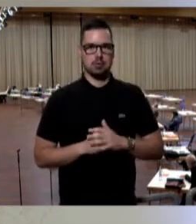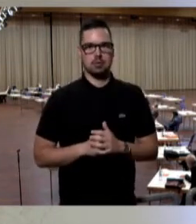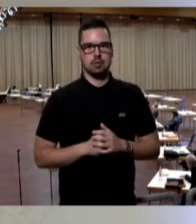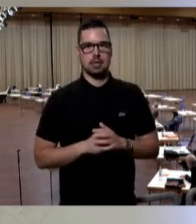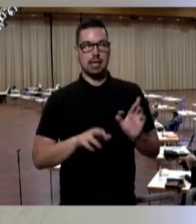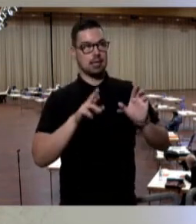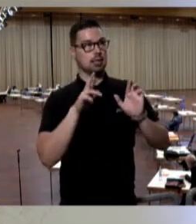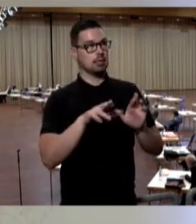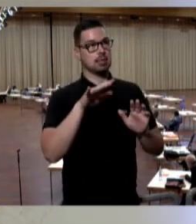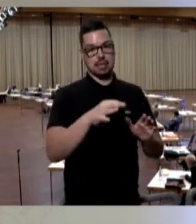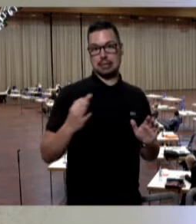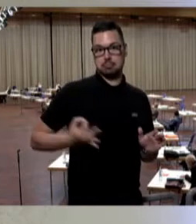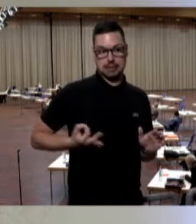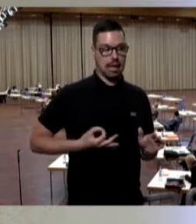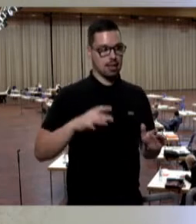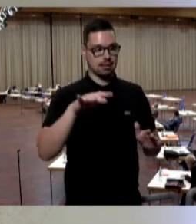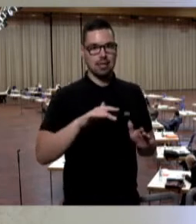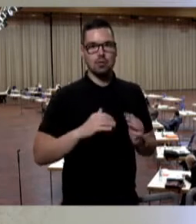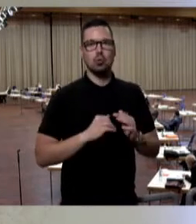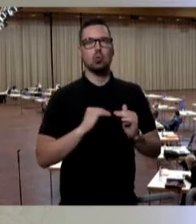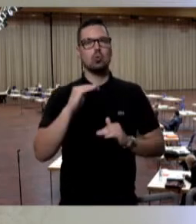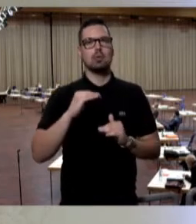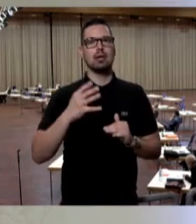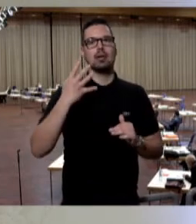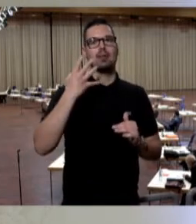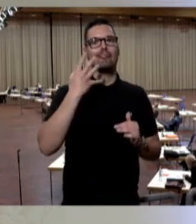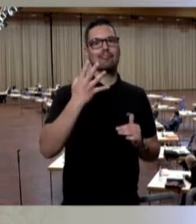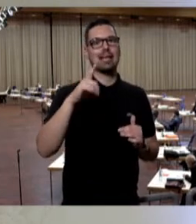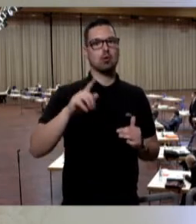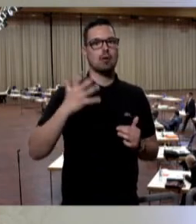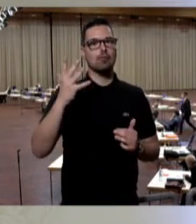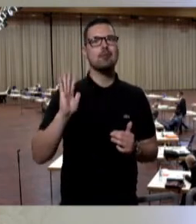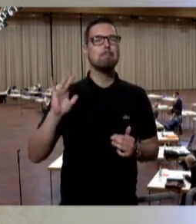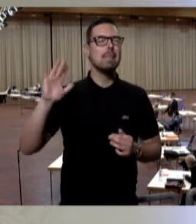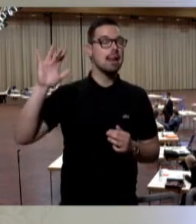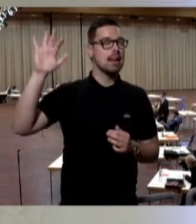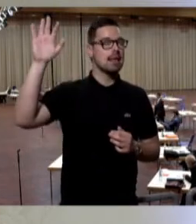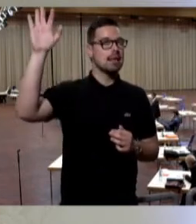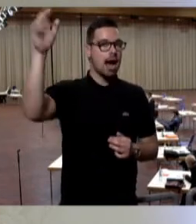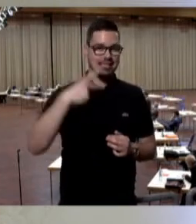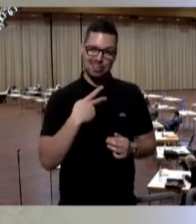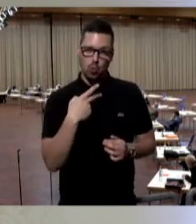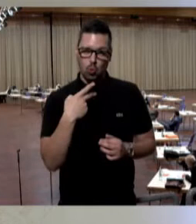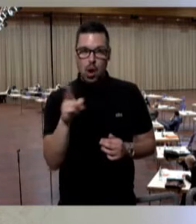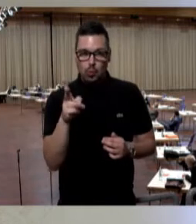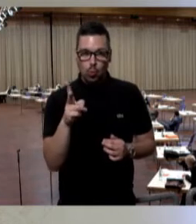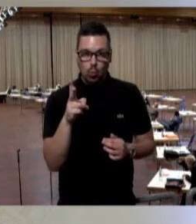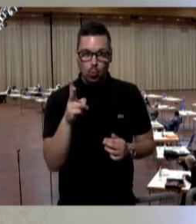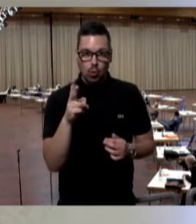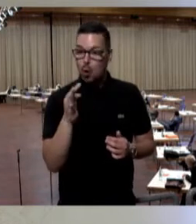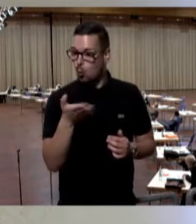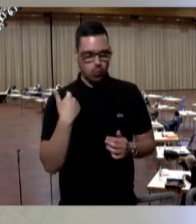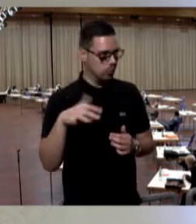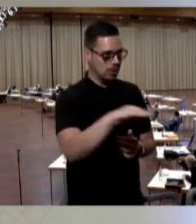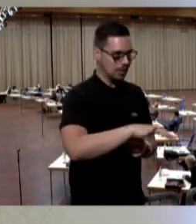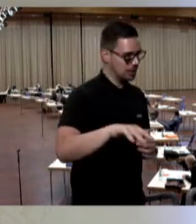im Saarland vorhanden von über 4,5 Milliarden Euro. Es gibt keinen Bereich mehr, in dem